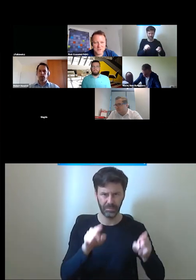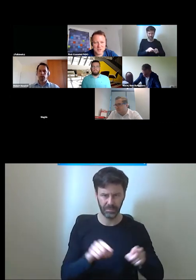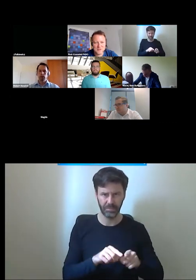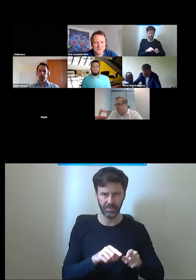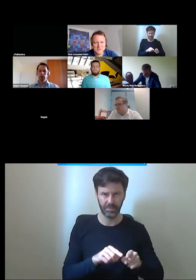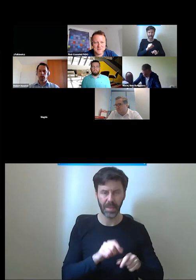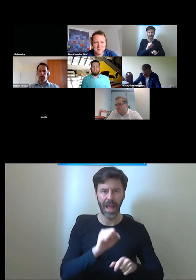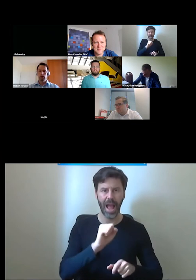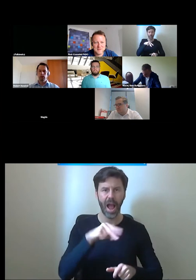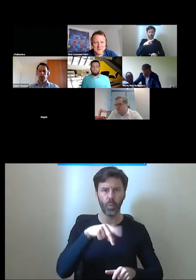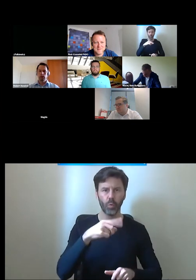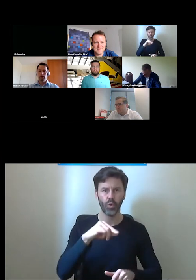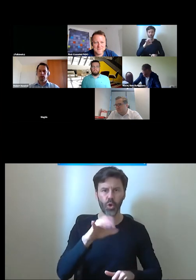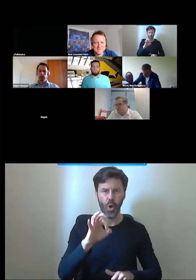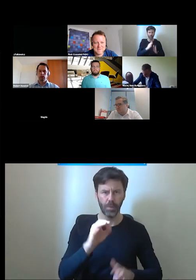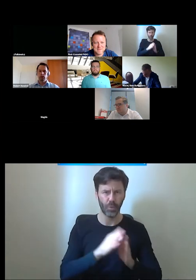to pomoże.